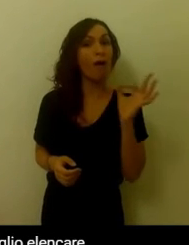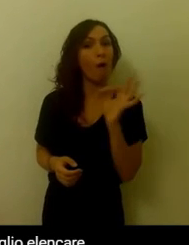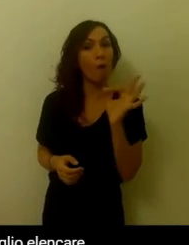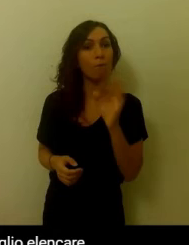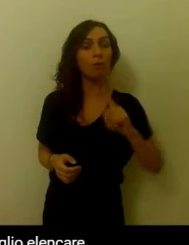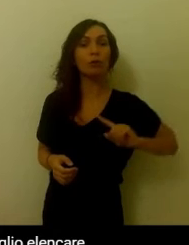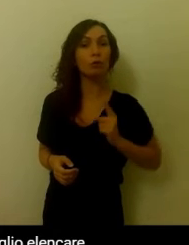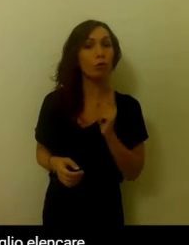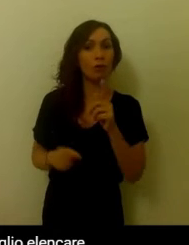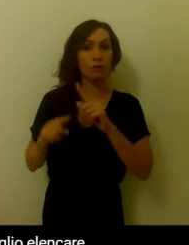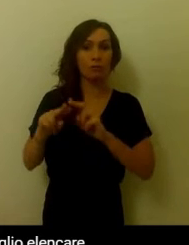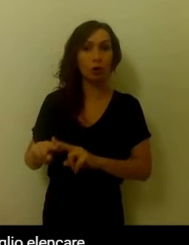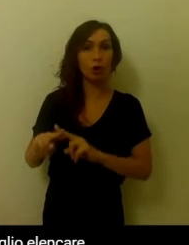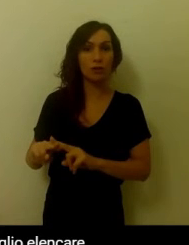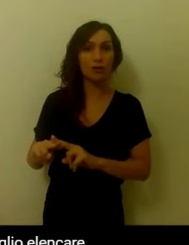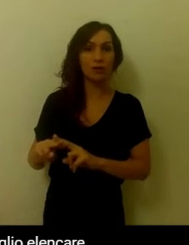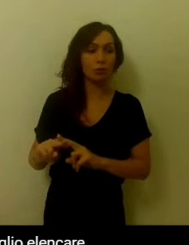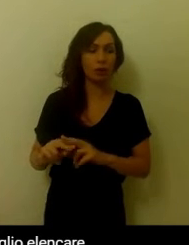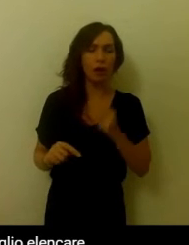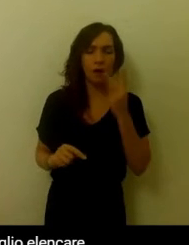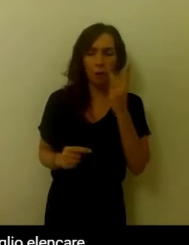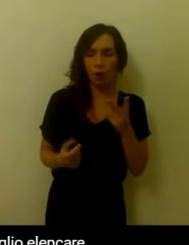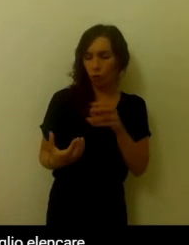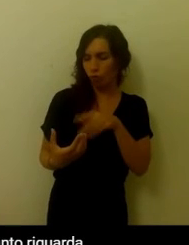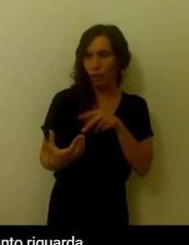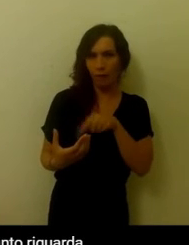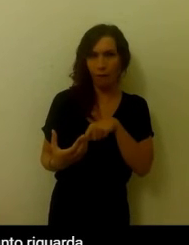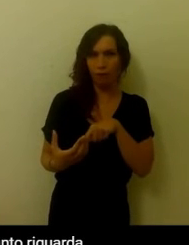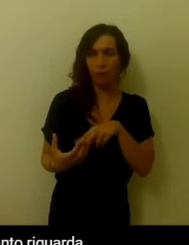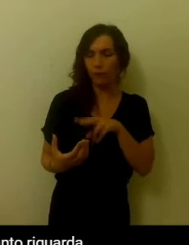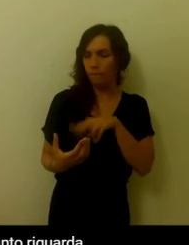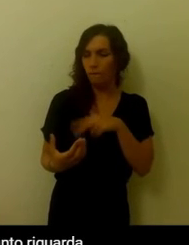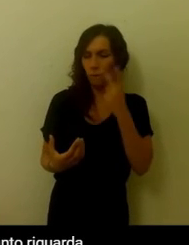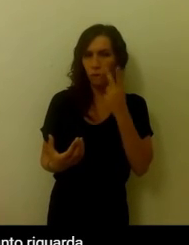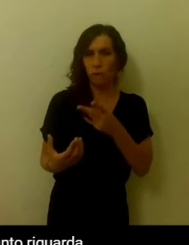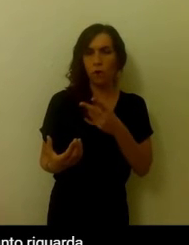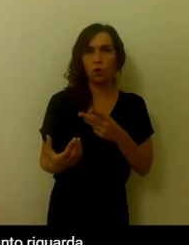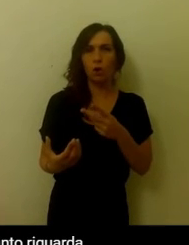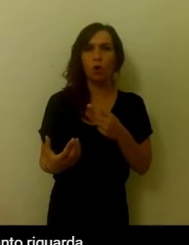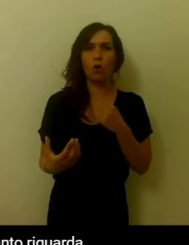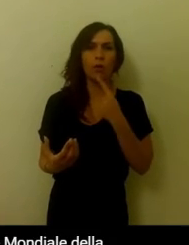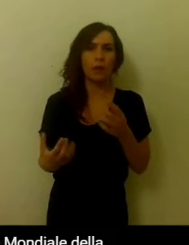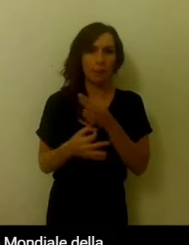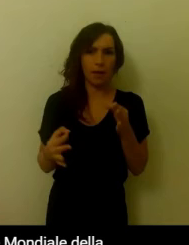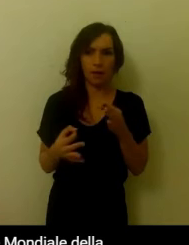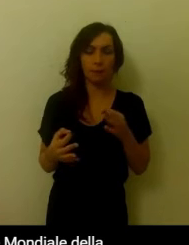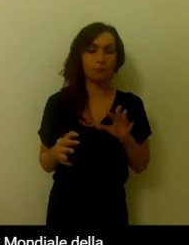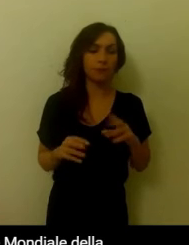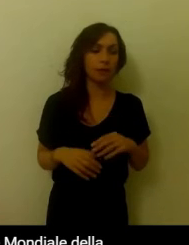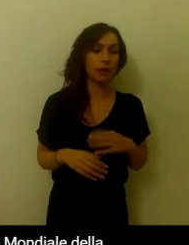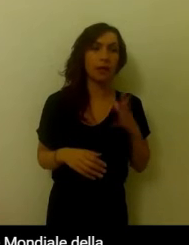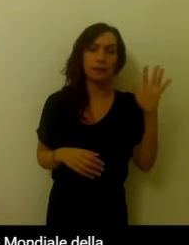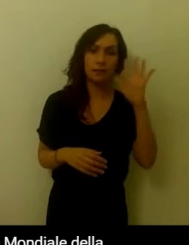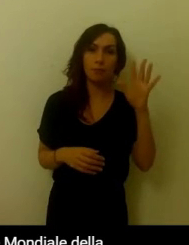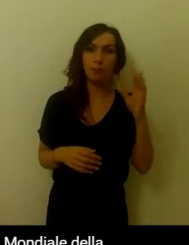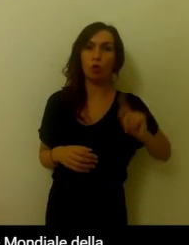dolore. Guardo sul telefono perché ne voglio eleccare qualcuna, non voglio dimenticarle. Per quanto riguarda per esempio il dolore lombare,